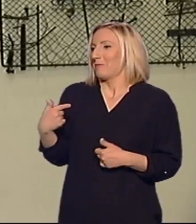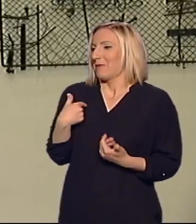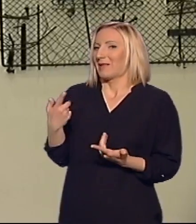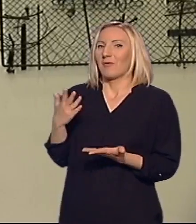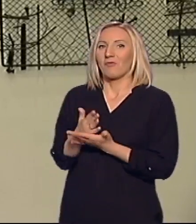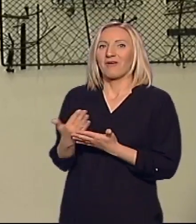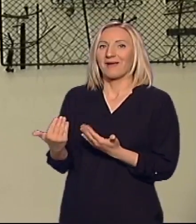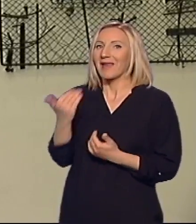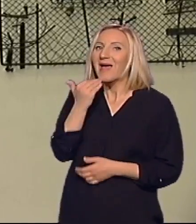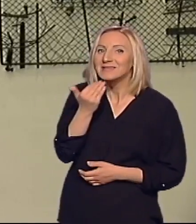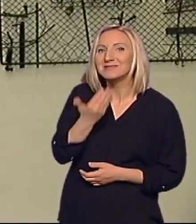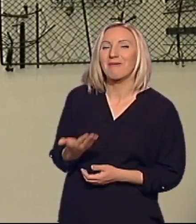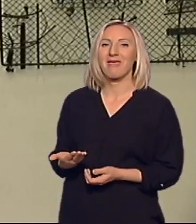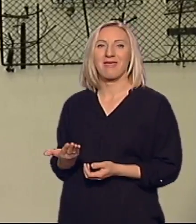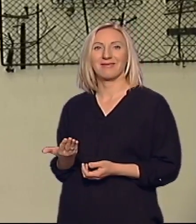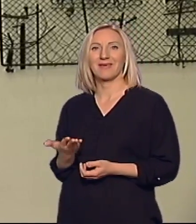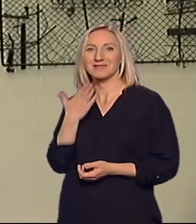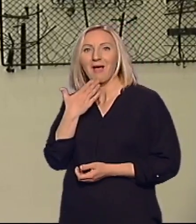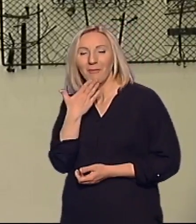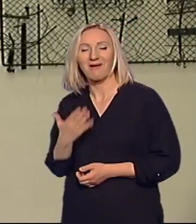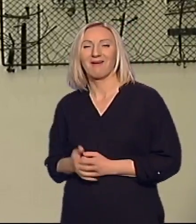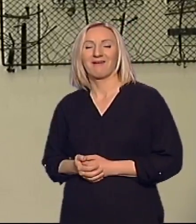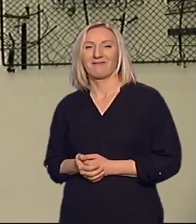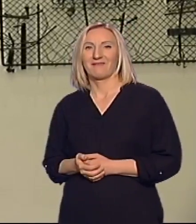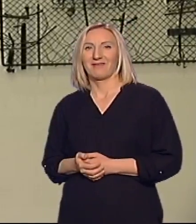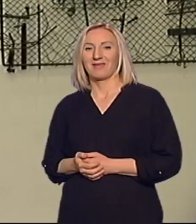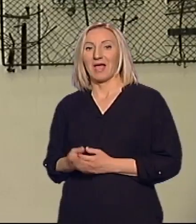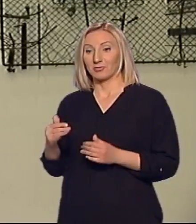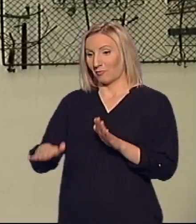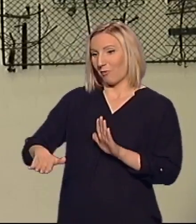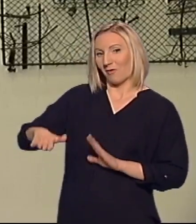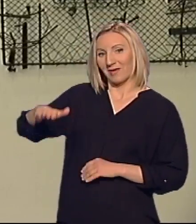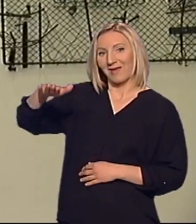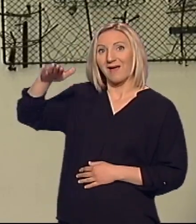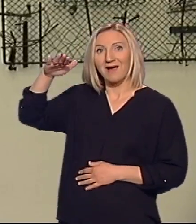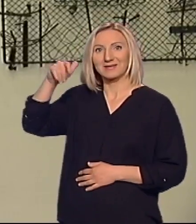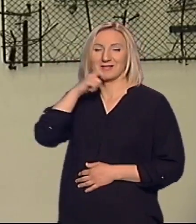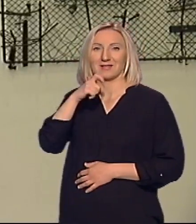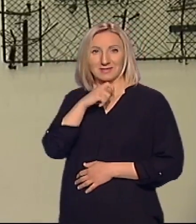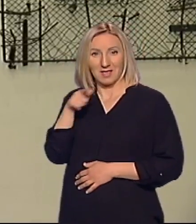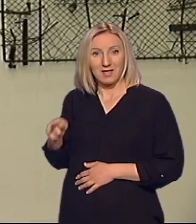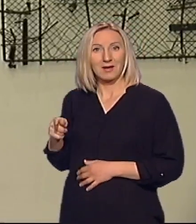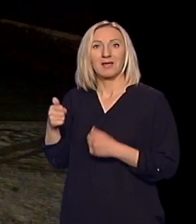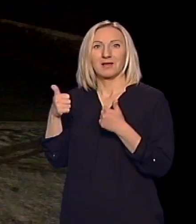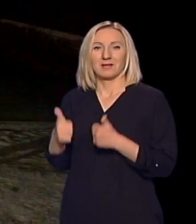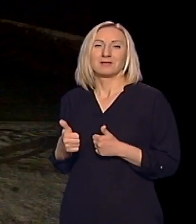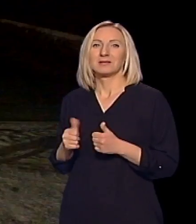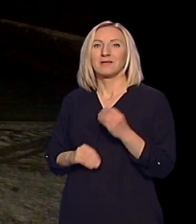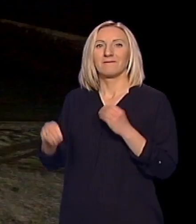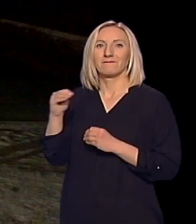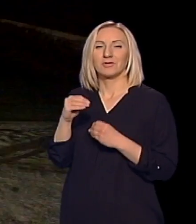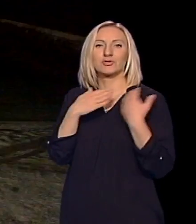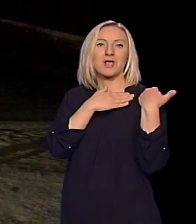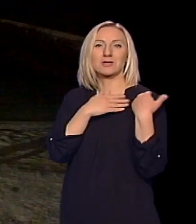me nasmeje, a sad sve kako je veća i veća i starija, više se